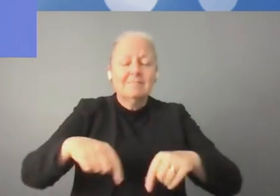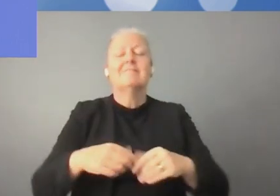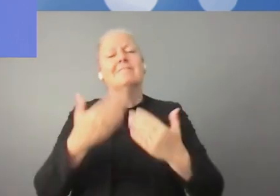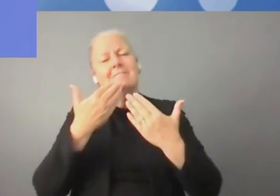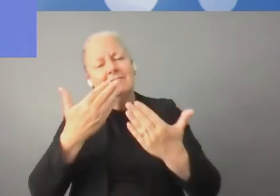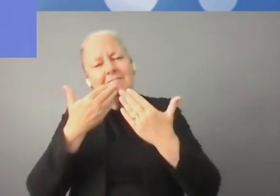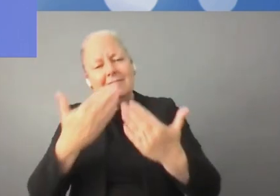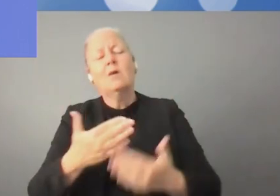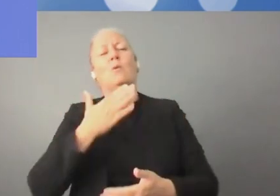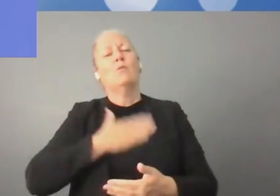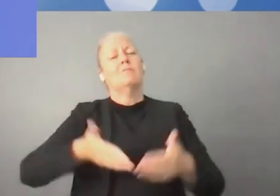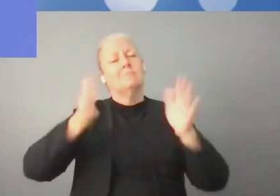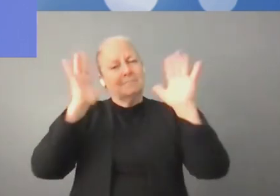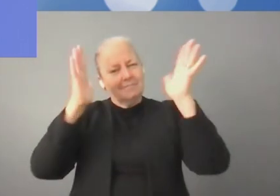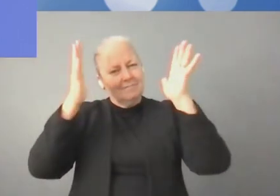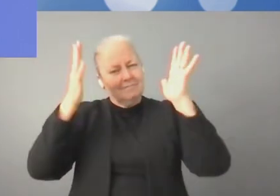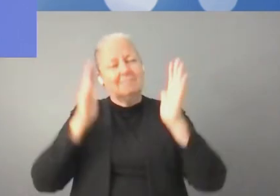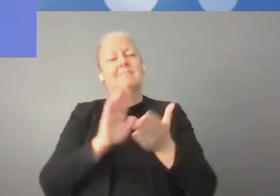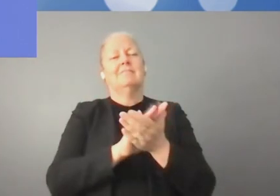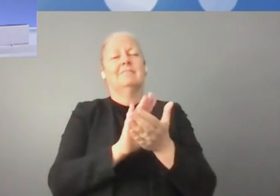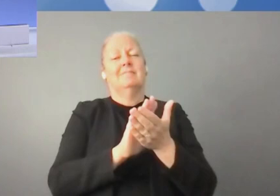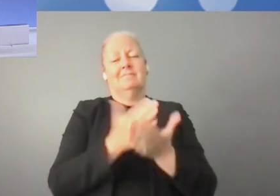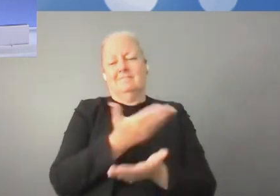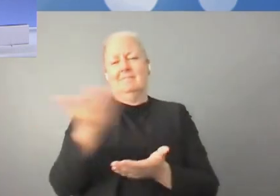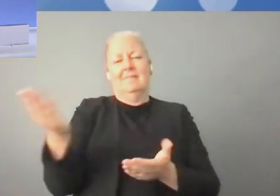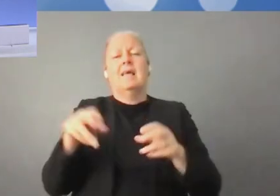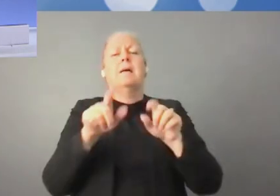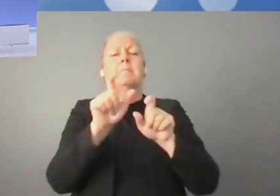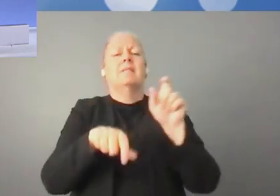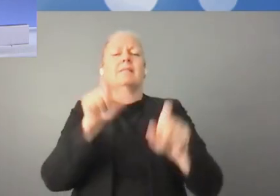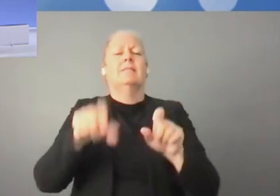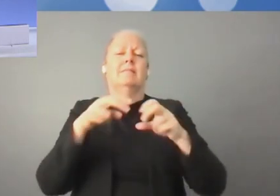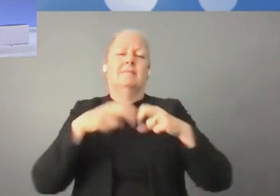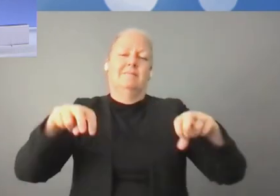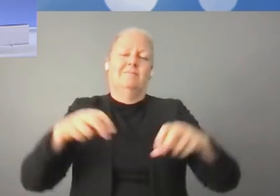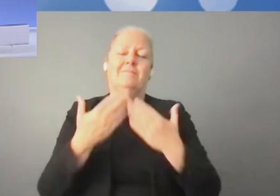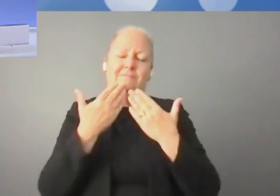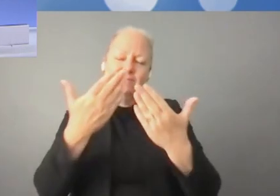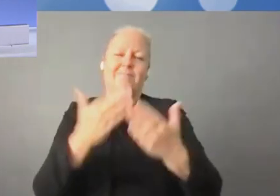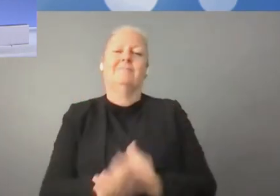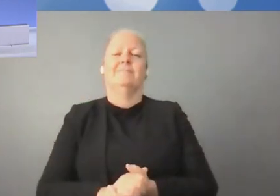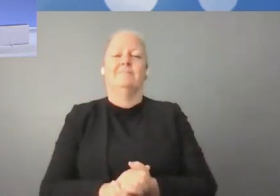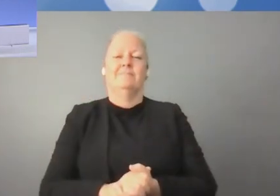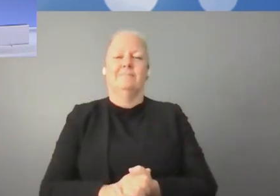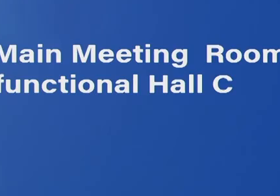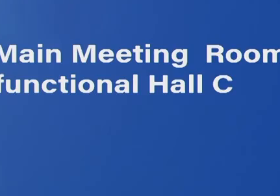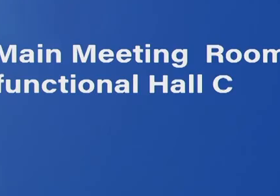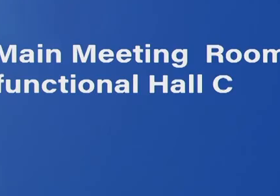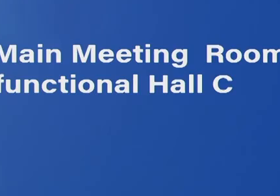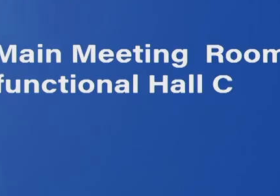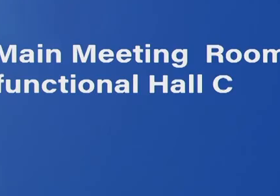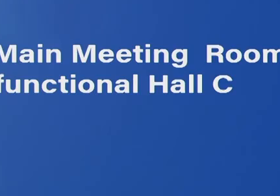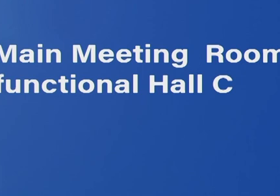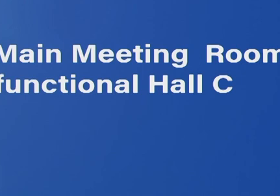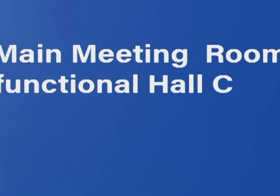à vous tous des débats structurés pendant ce sommet numérique et nos panélistes ont bien mérité des applaudissements.